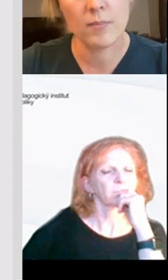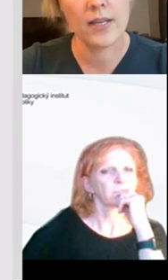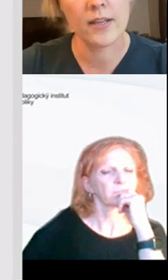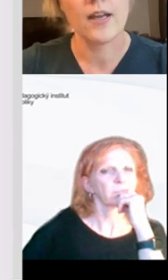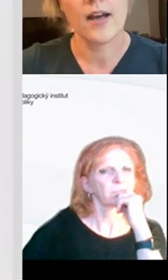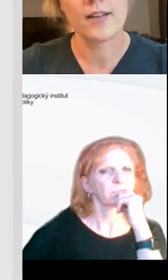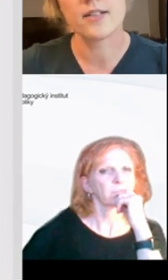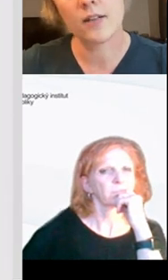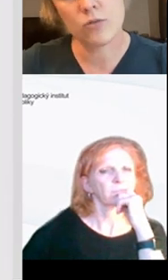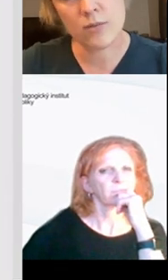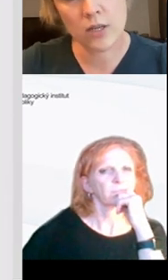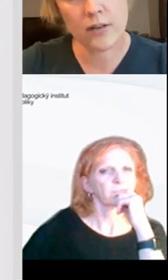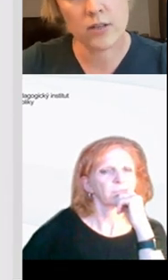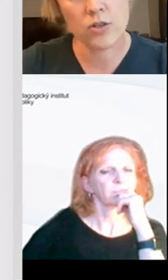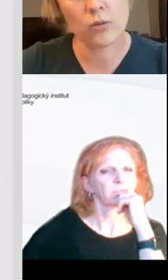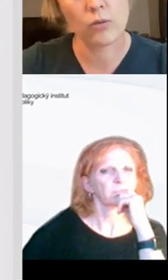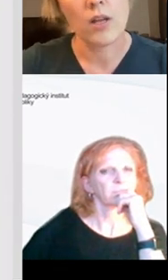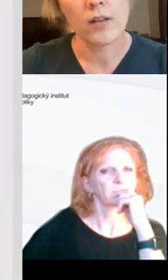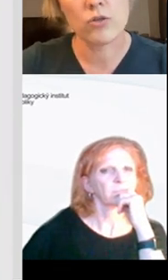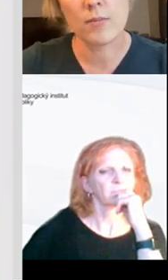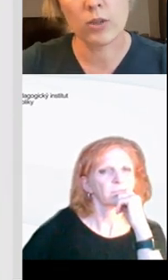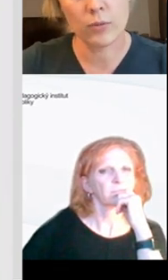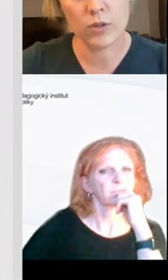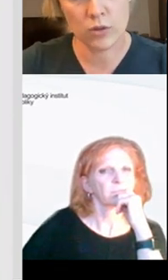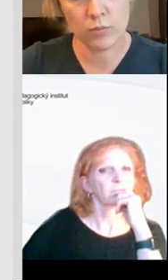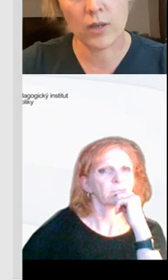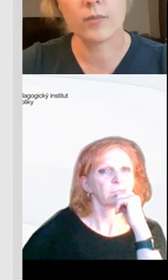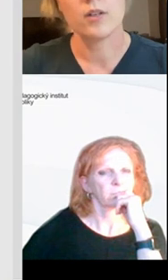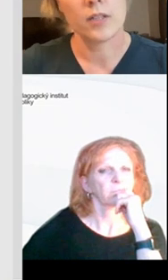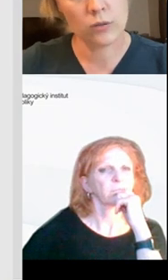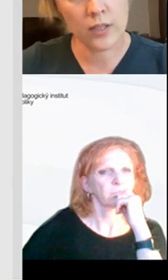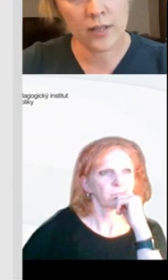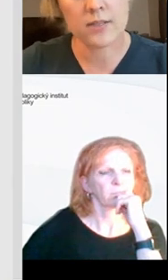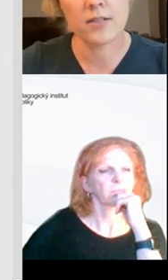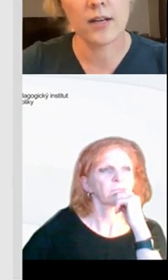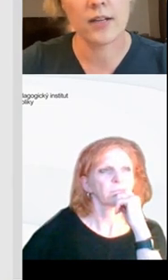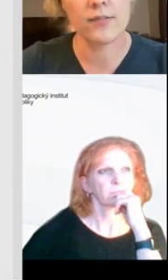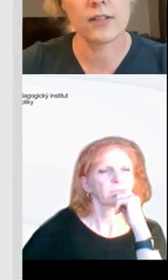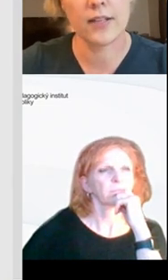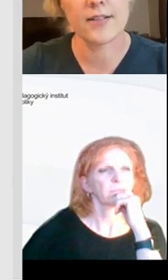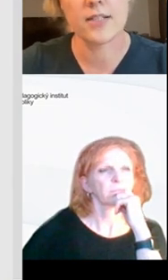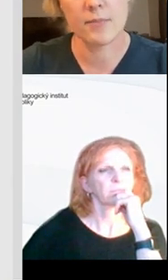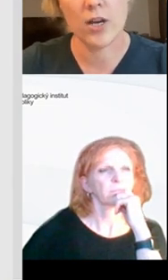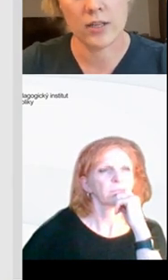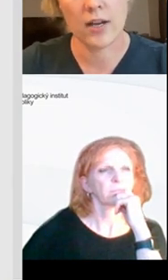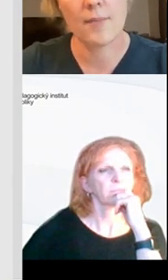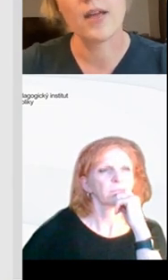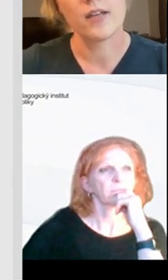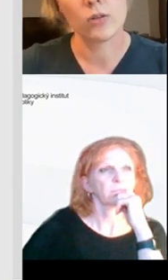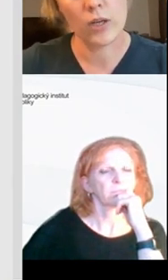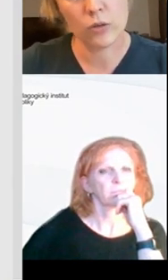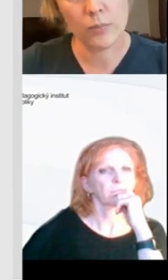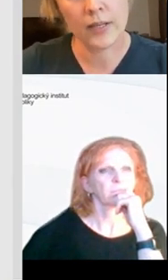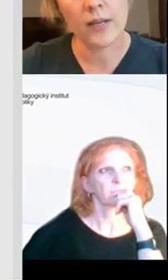žáci to mají rádi, ale zase, jak už jsem říkala na začátku, neučíme to pouze s robotem. Je to jedna z těch aktivit, které s těmi žáky